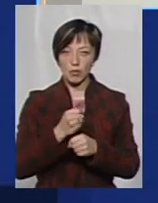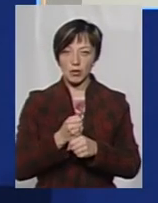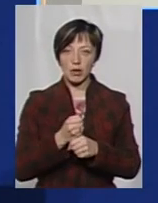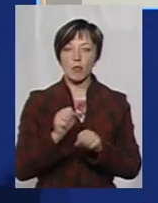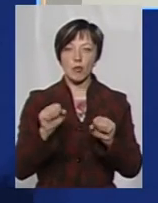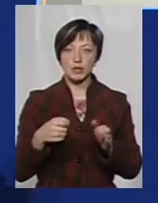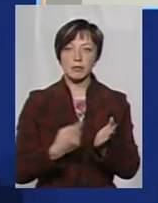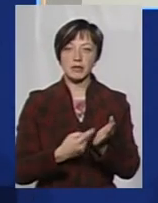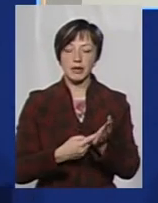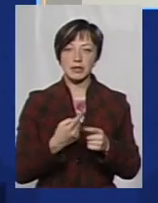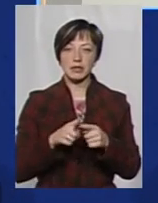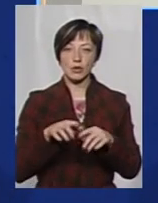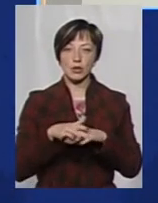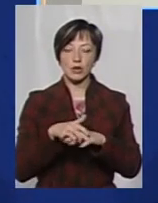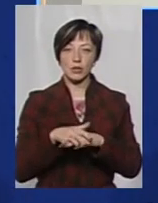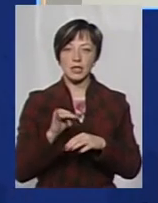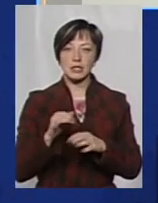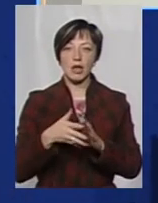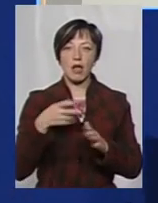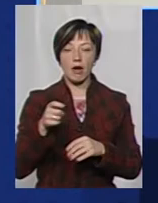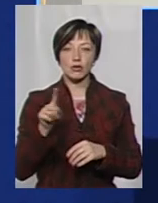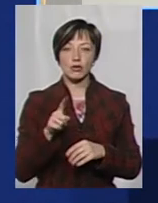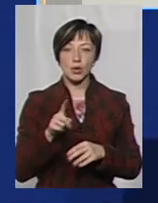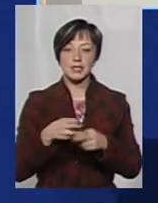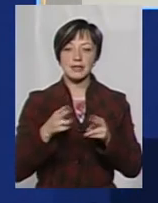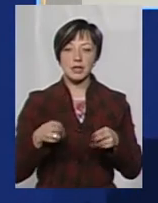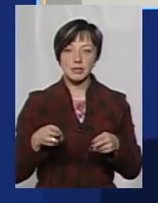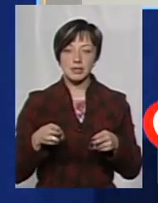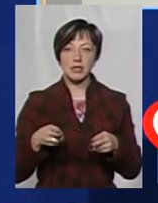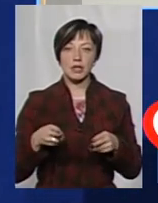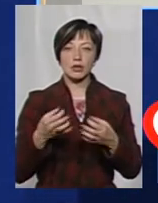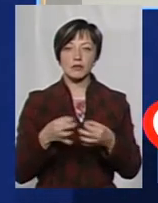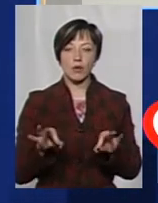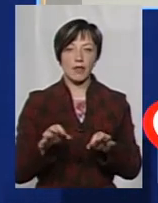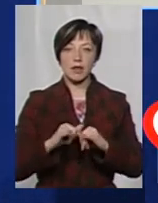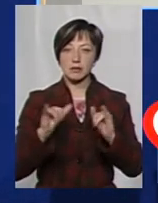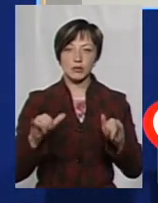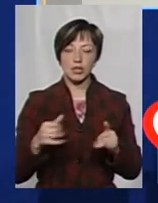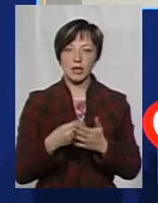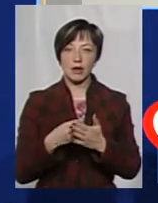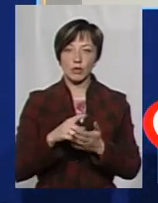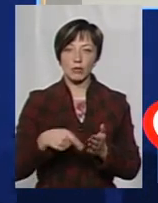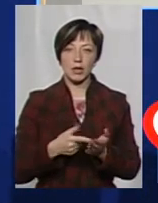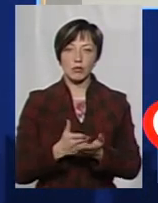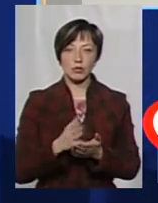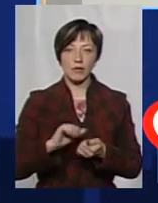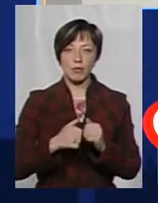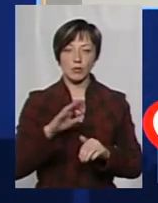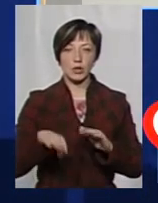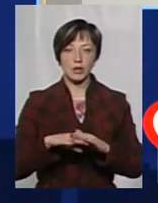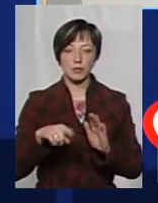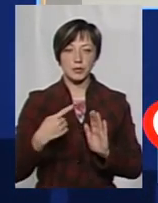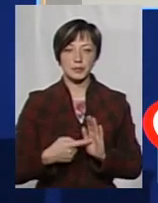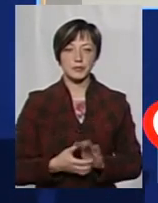ви можете підтвердити дані розрахунки та заяви про те, що станція дозволить не збільшувати тарифи на комунальні послуги у Кам'янці?